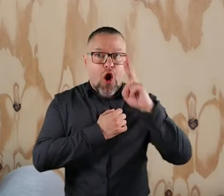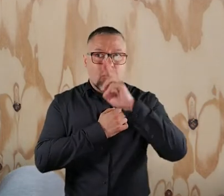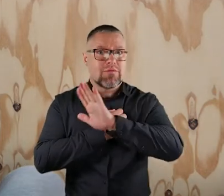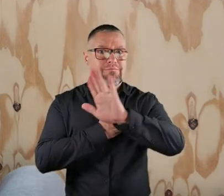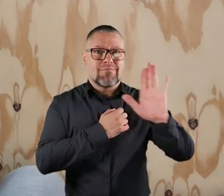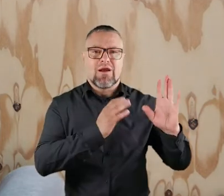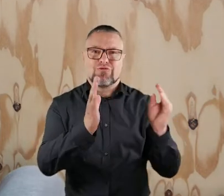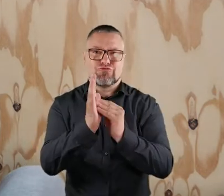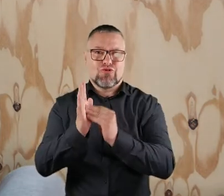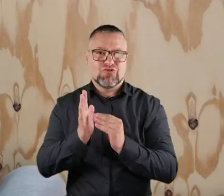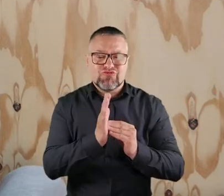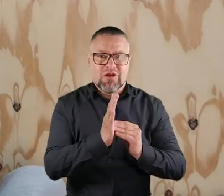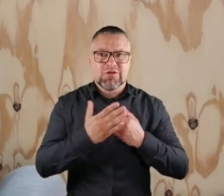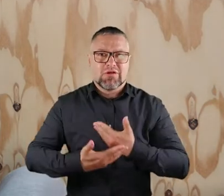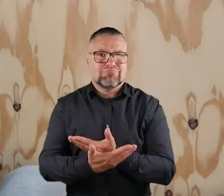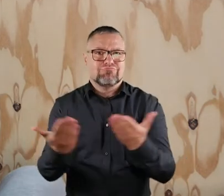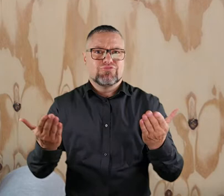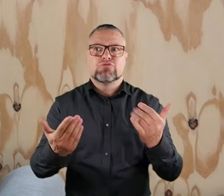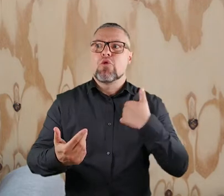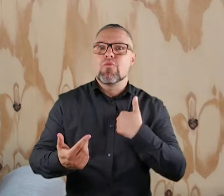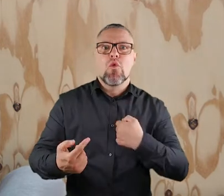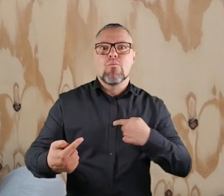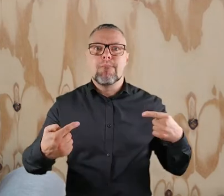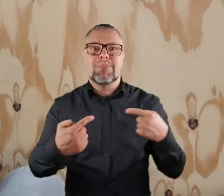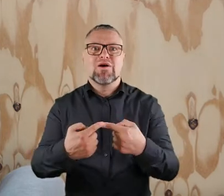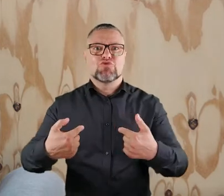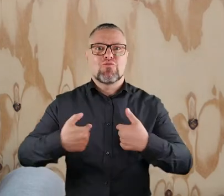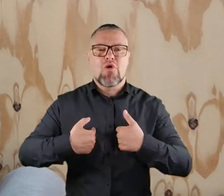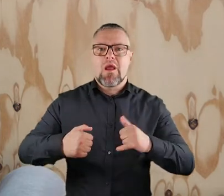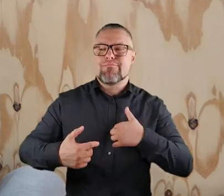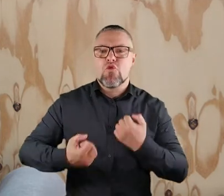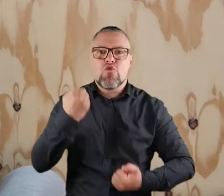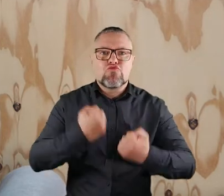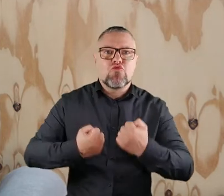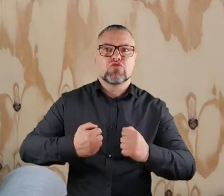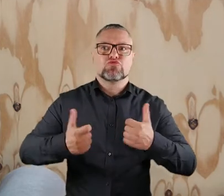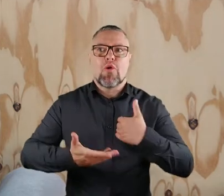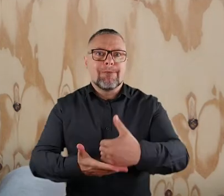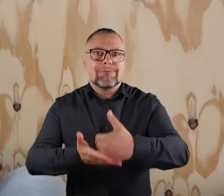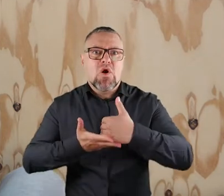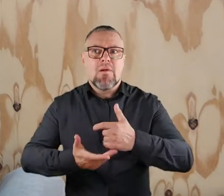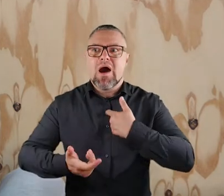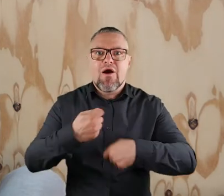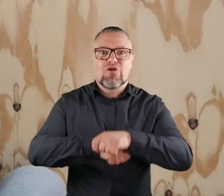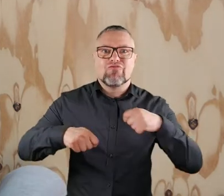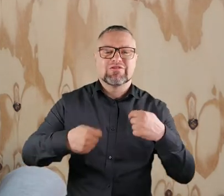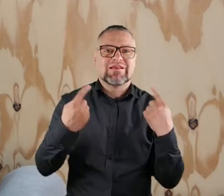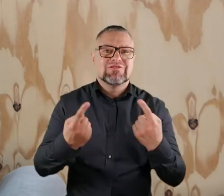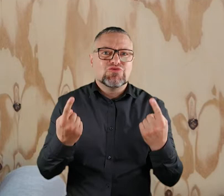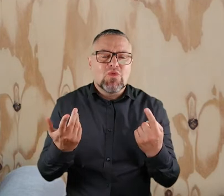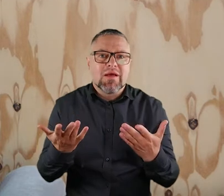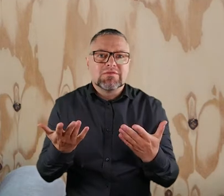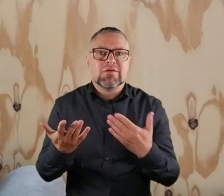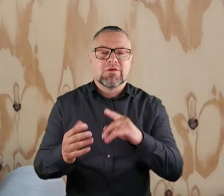rodziców, którzy dzielą się swoim doświadczeniem, dzielą się tym, co u nich się sprawdziło, jakie oni mieli trudności, co im pomagało w radzeniu sobie.